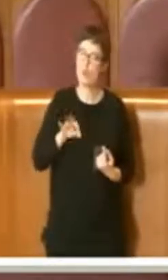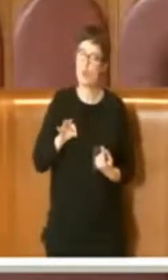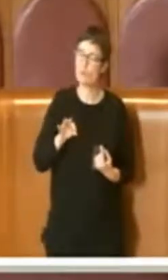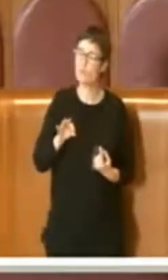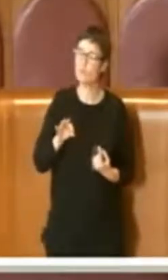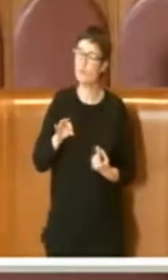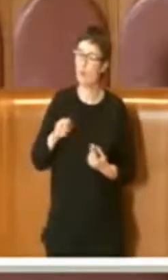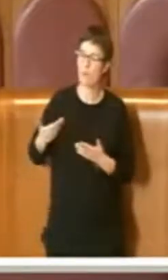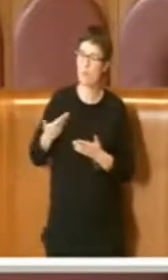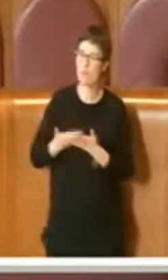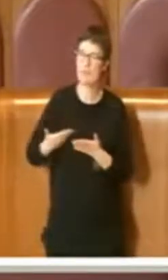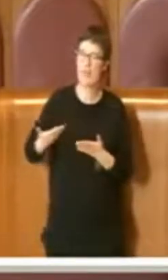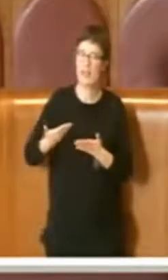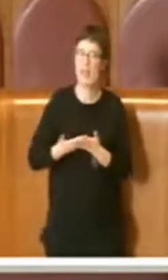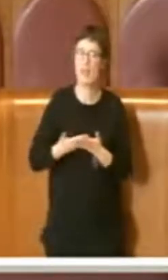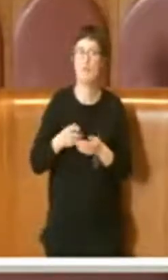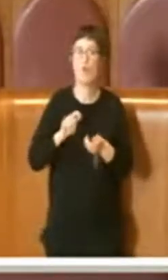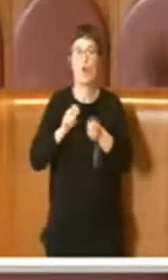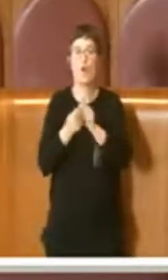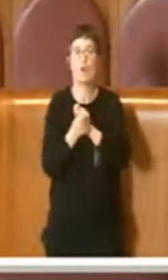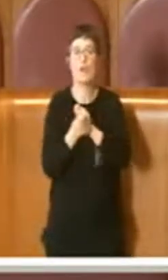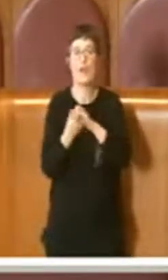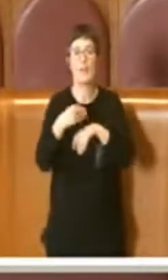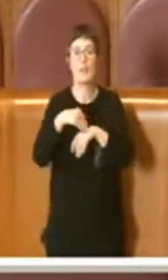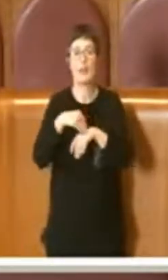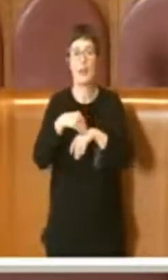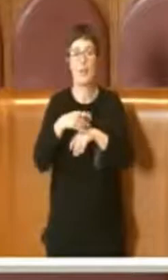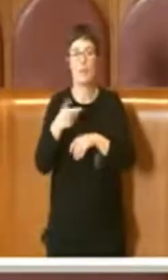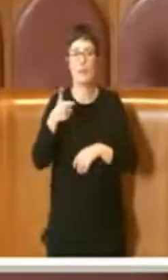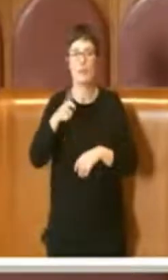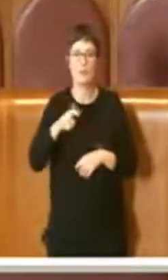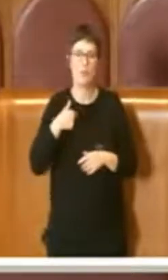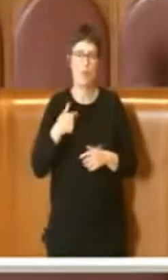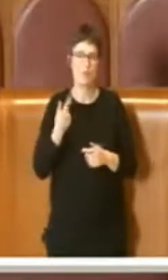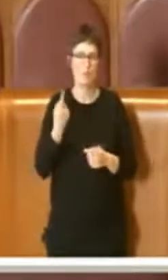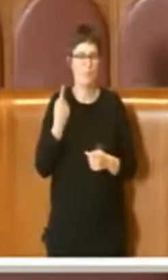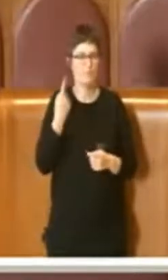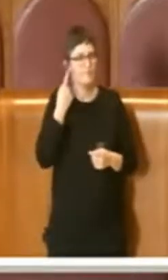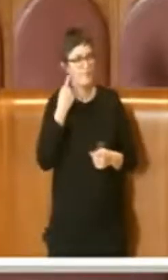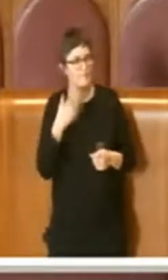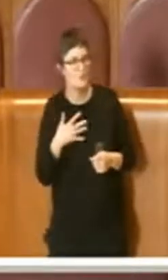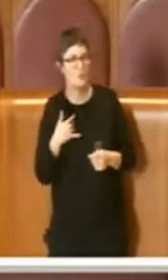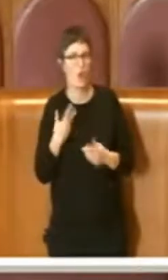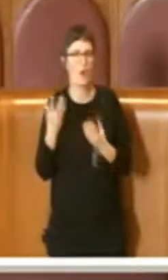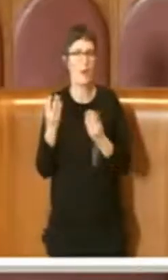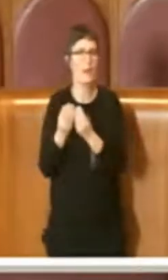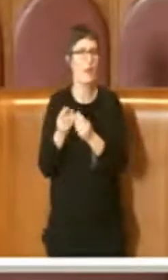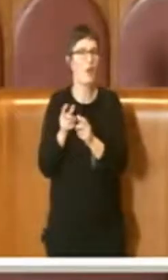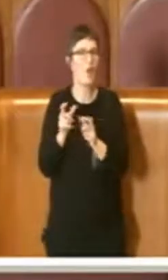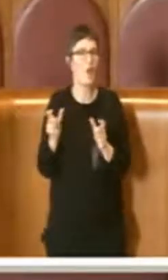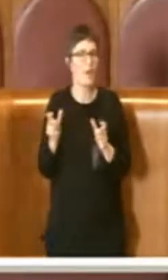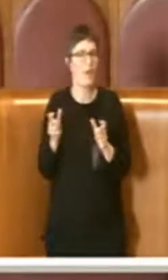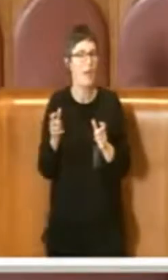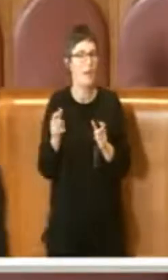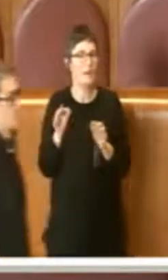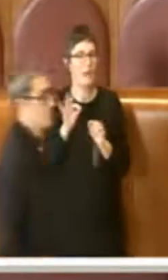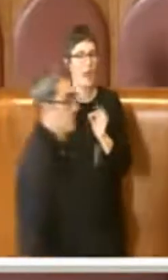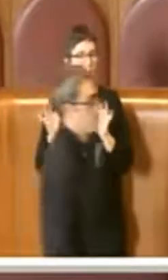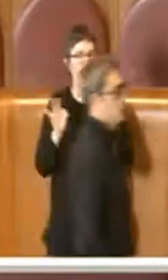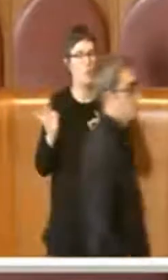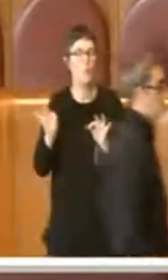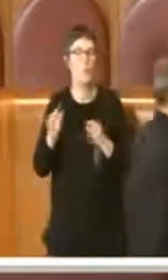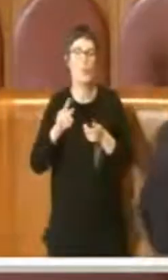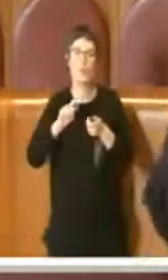emendamenti, perché sono stato informato che i miei colleghi hanno presentato degli emendamenti appunto per